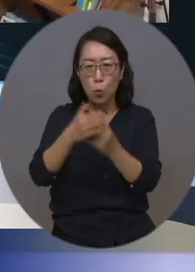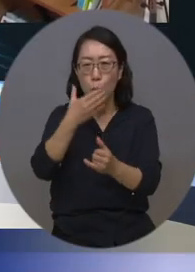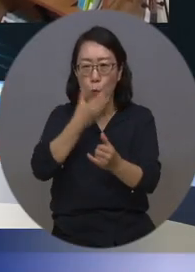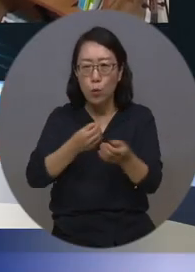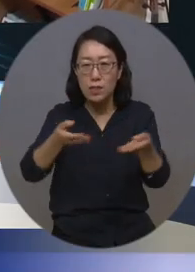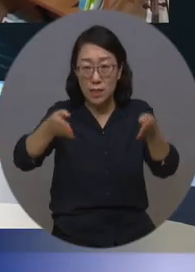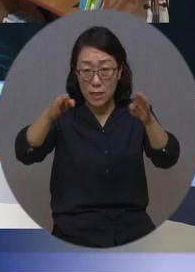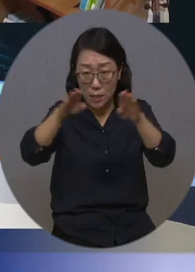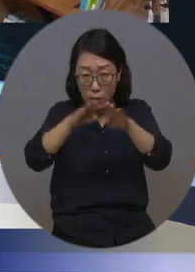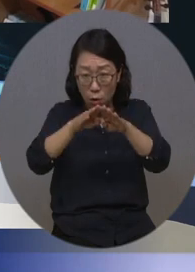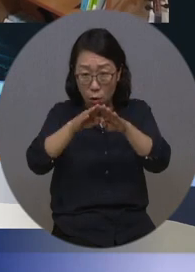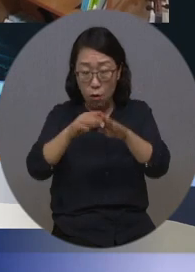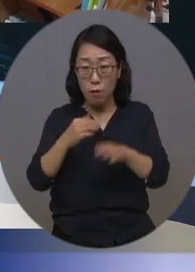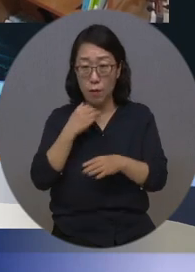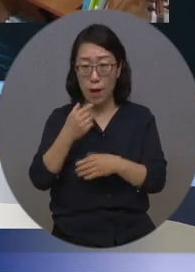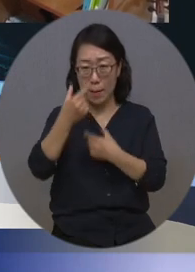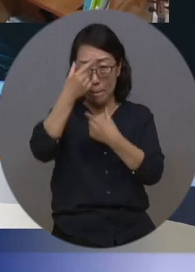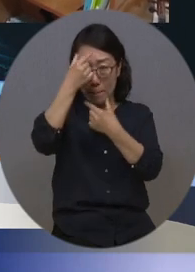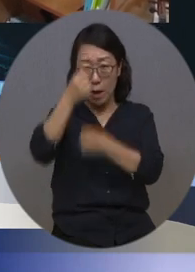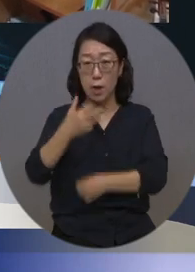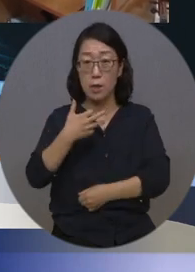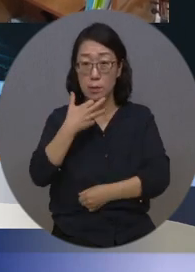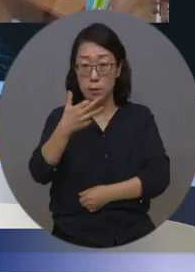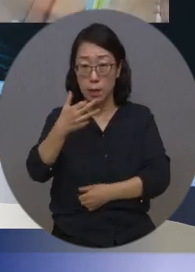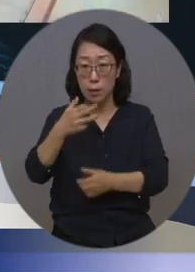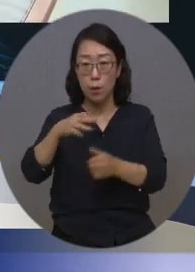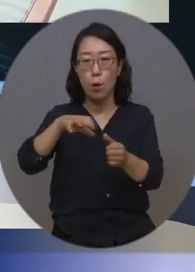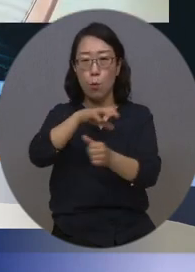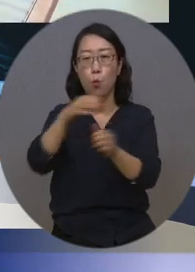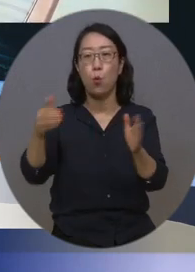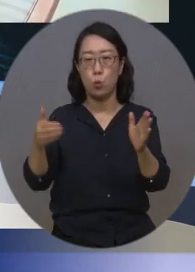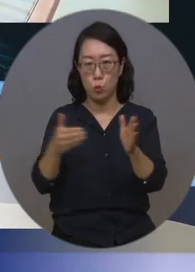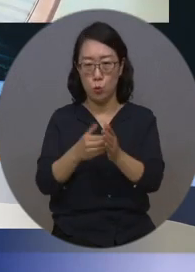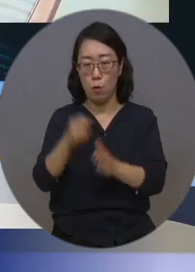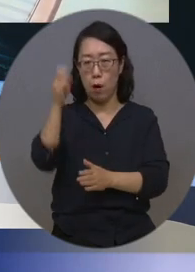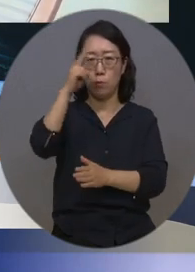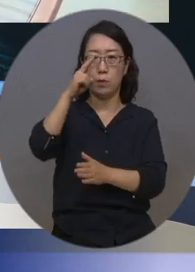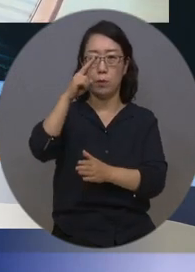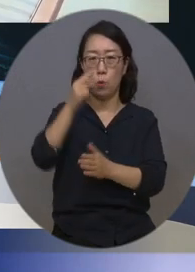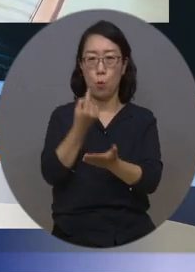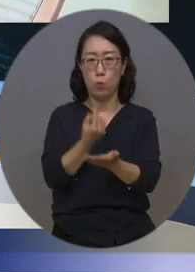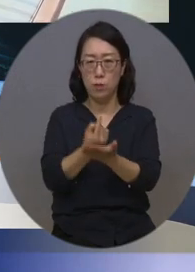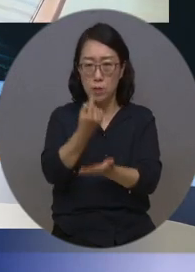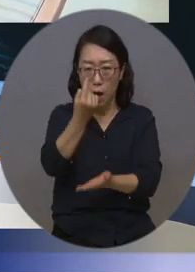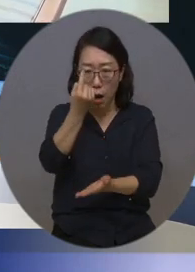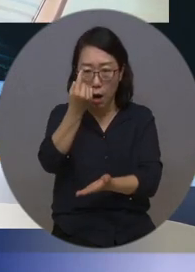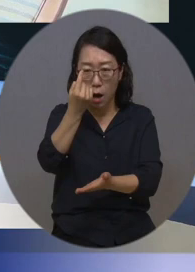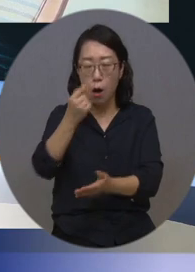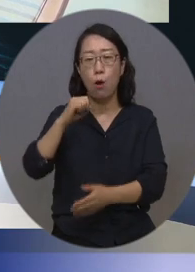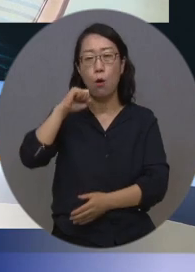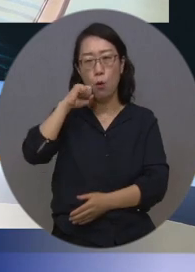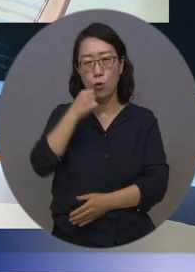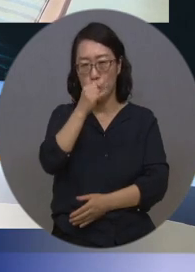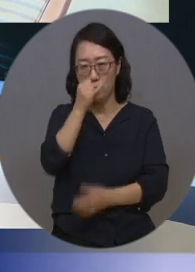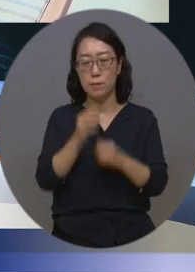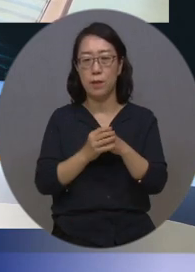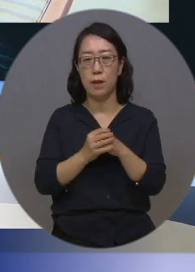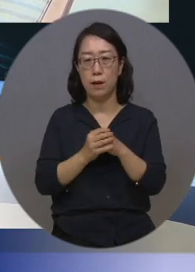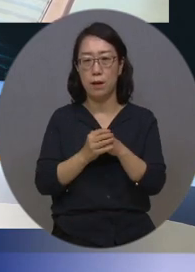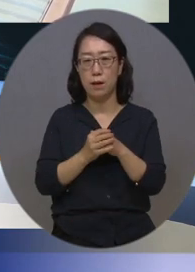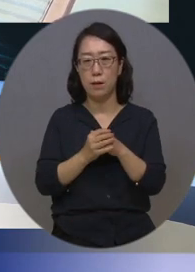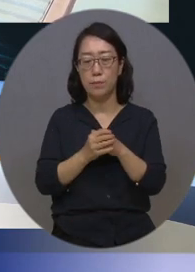아동들은 만 18세가 되면 보호가 종료돼 갑작스럽게 홀로 서기에 나서야 하는 어려움이 있었습니다.